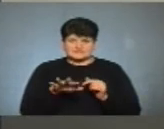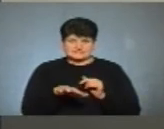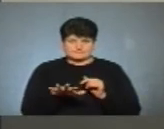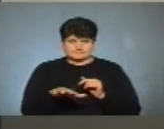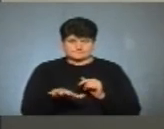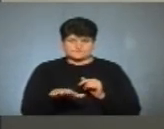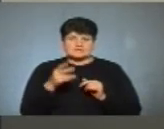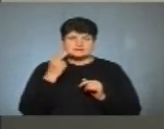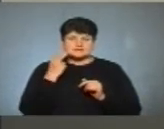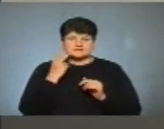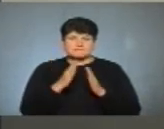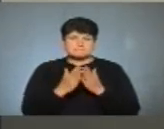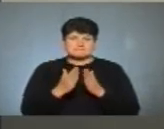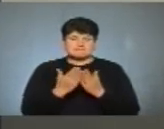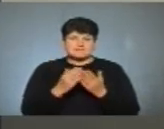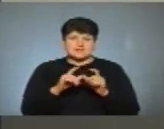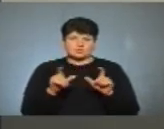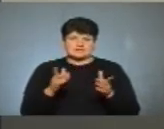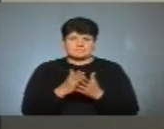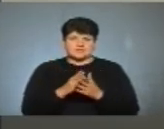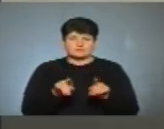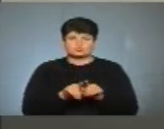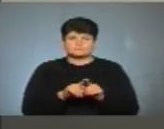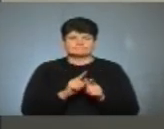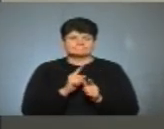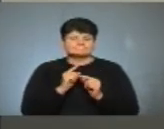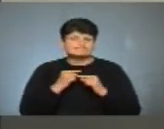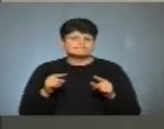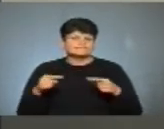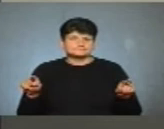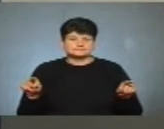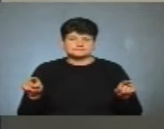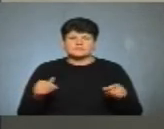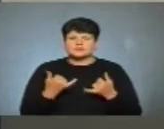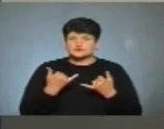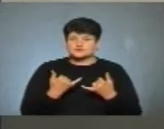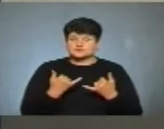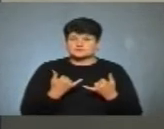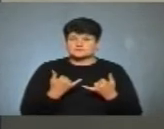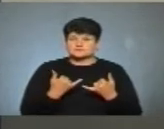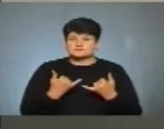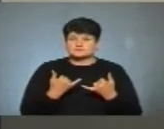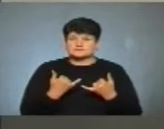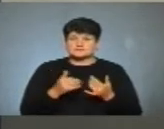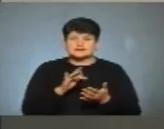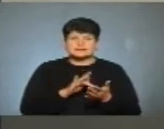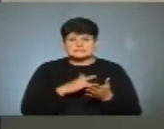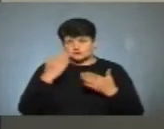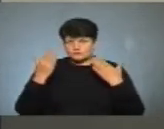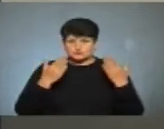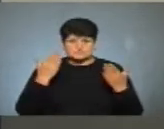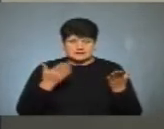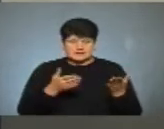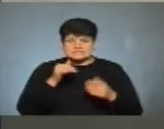завжди, бібліотека зараз має бути трансформером. Сьогодні вона може бути центром дозвілля.